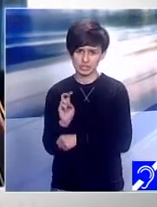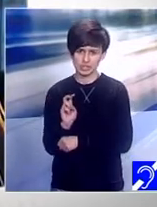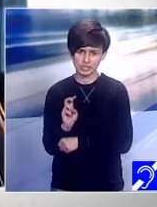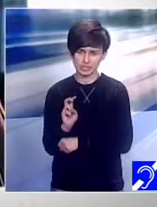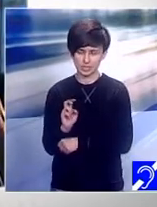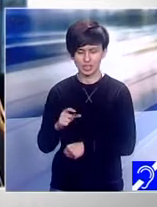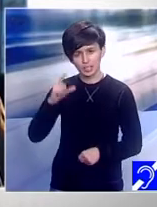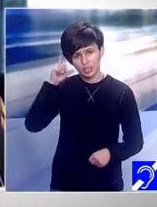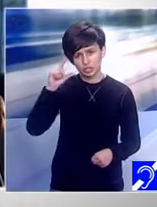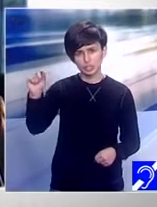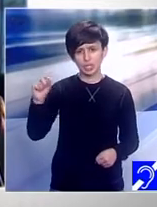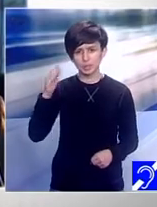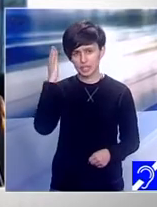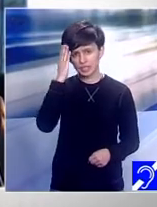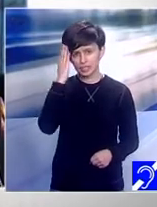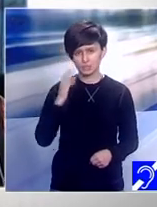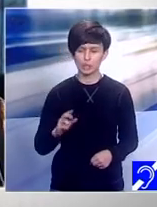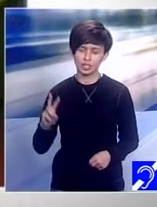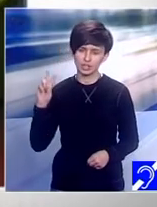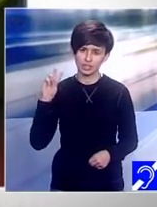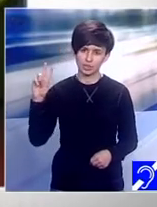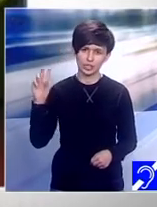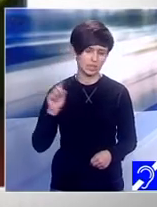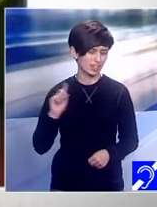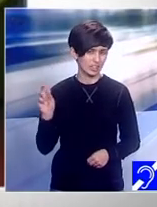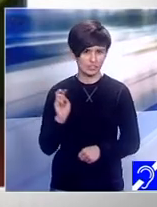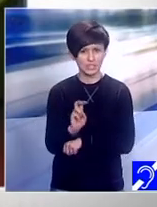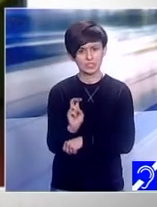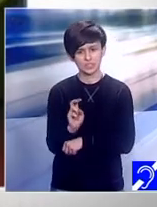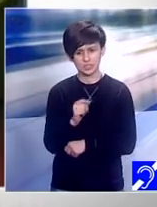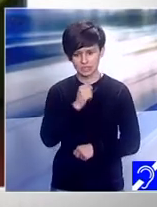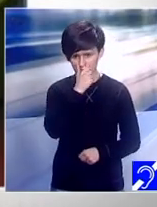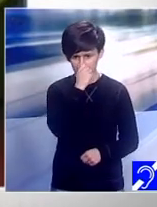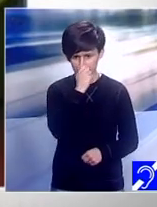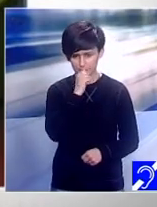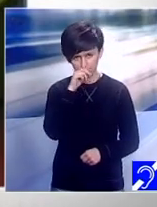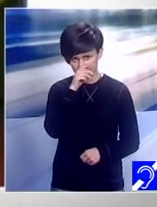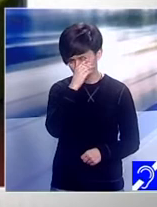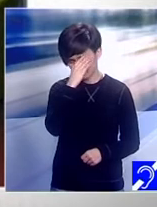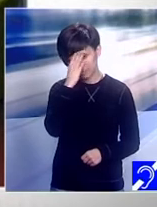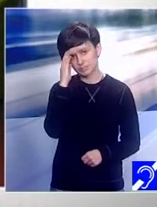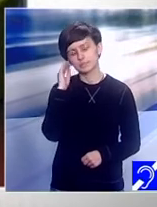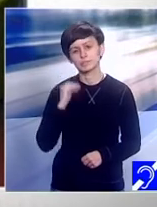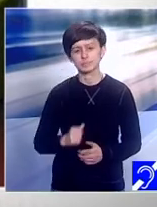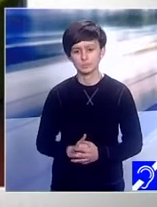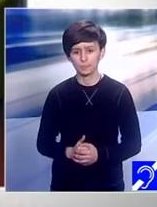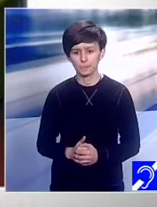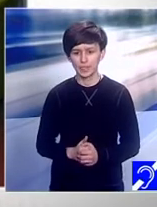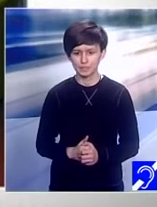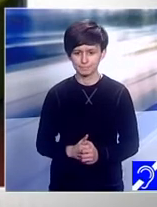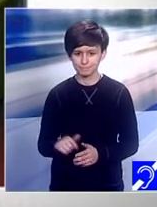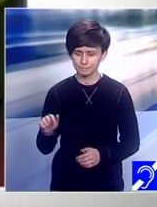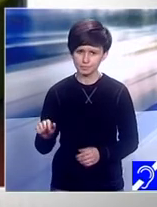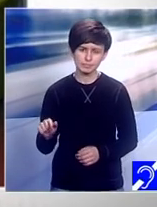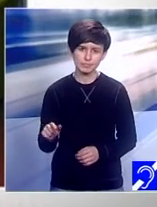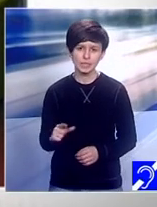Erau niște profesoare cu suflet și îl iubeau pe Daniel că el era lipicios și ascultător